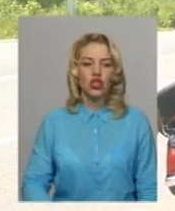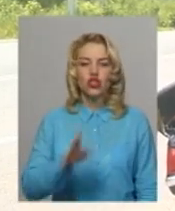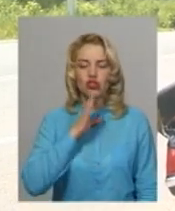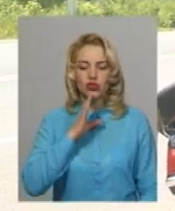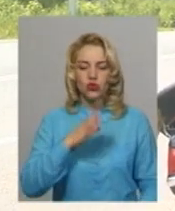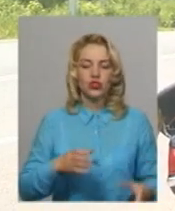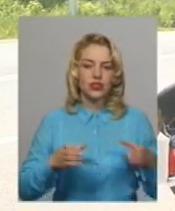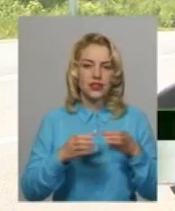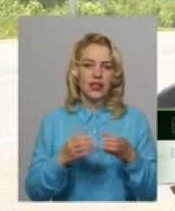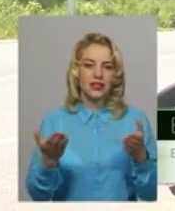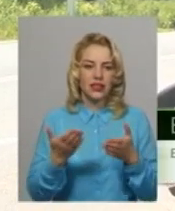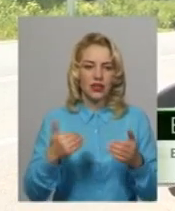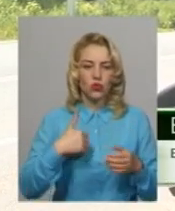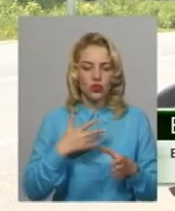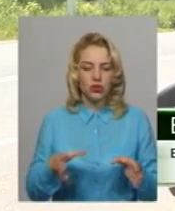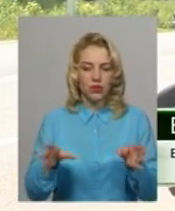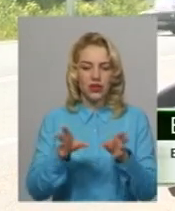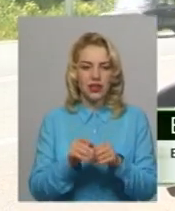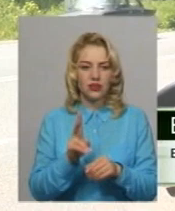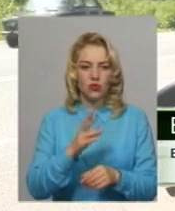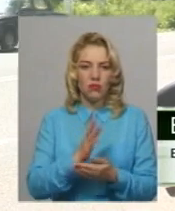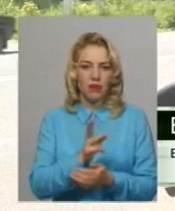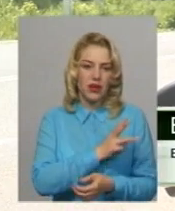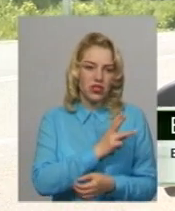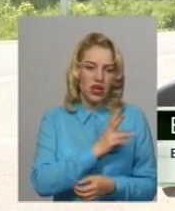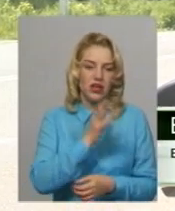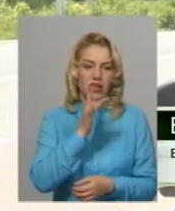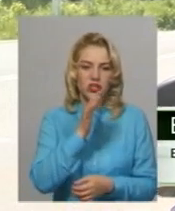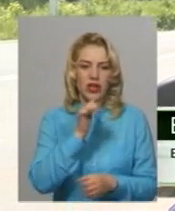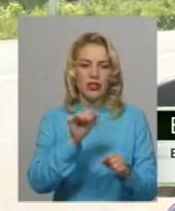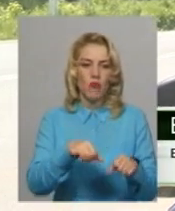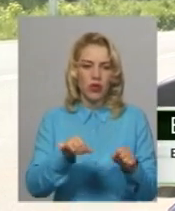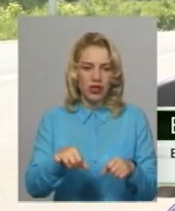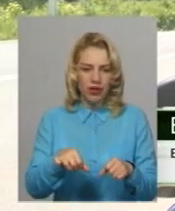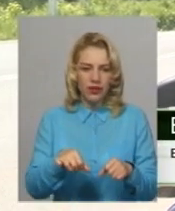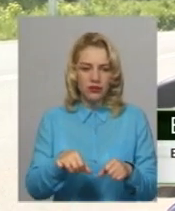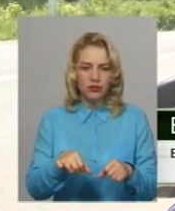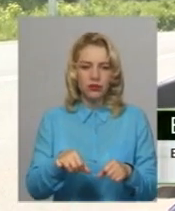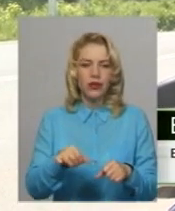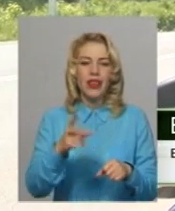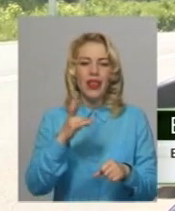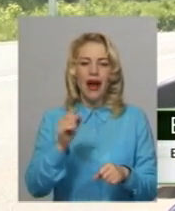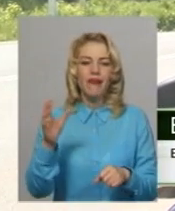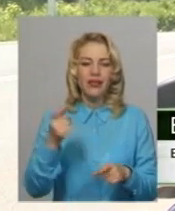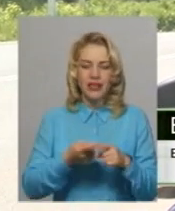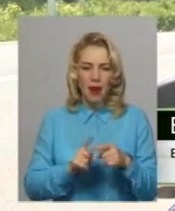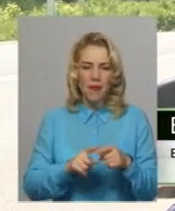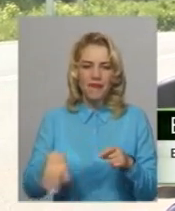який хоче приєднатися, має бажання, має час, можливість. На всему